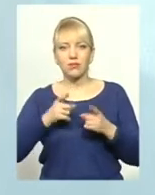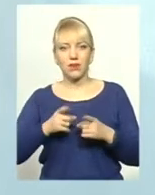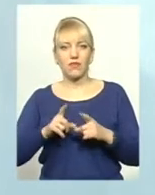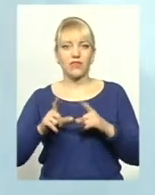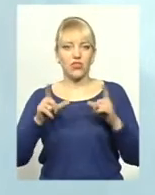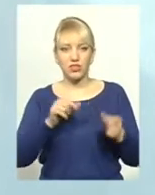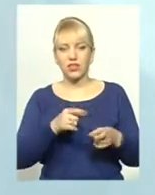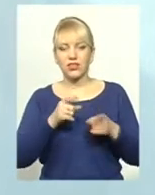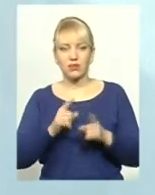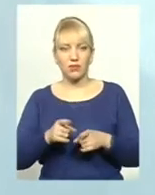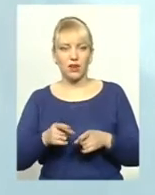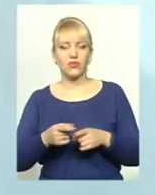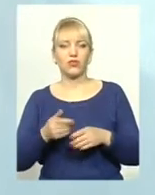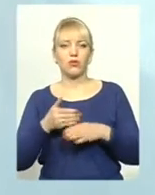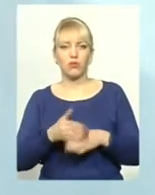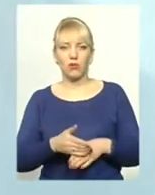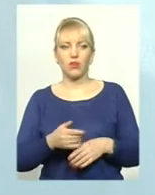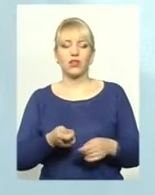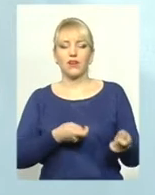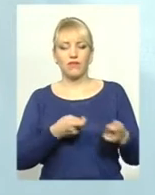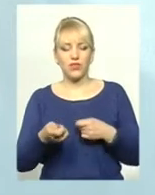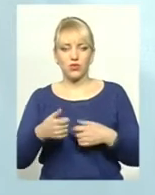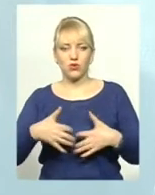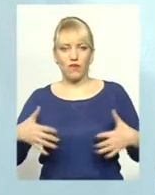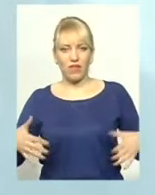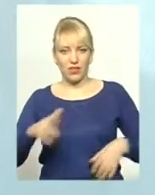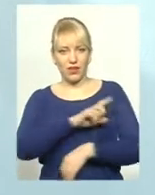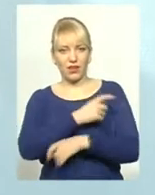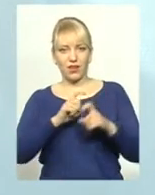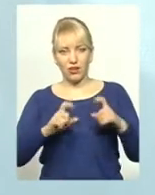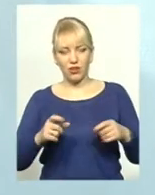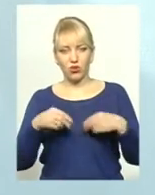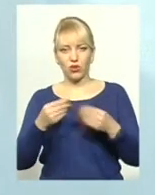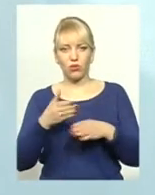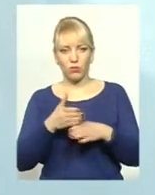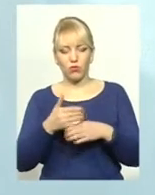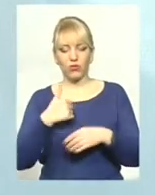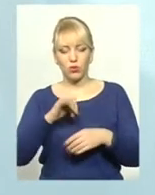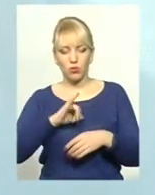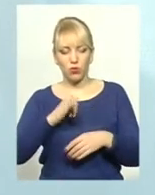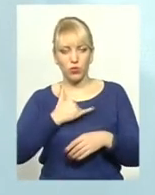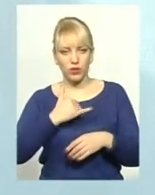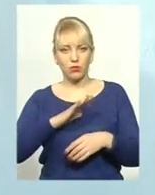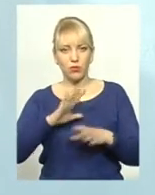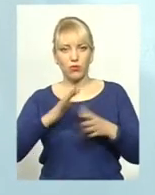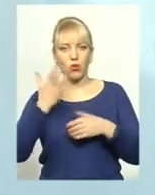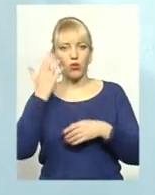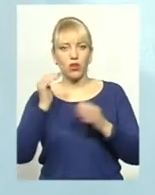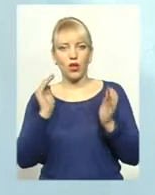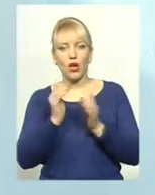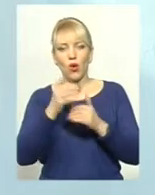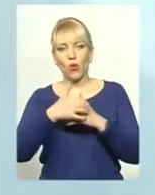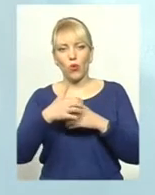допомагають, везуть в етлікарню, надають допомогу і навіть був в нас випадок, котика привезла бригада поліцейська,